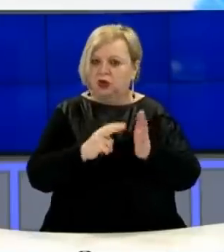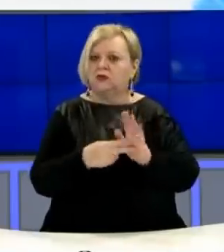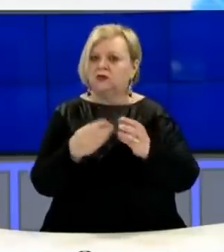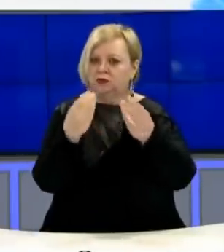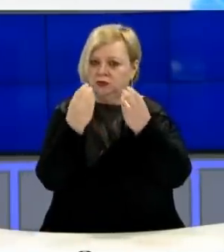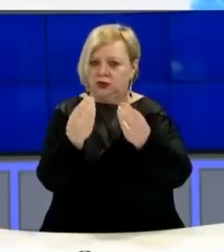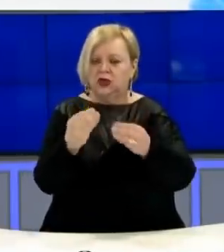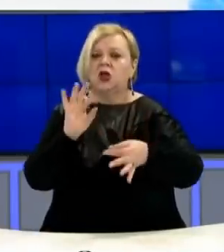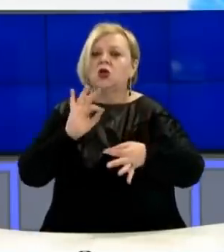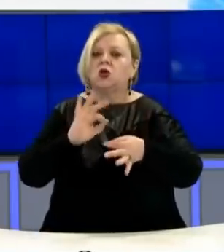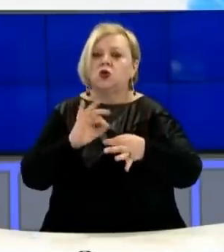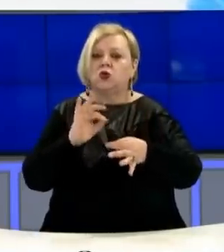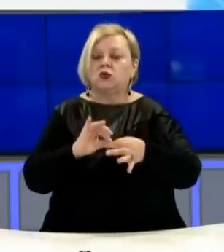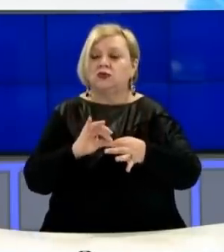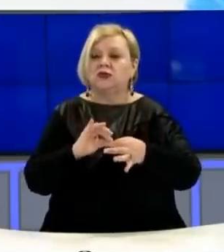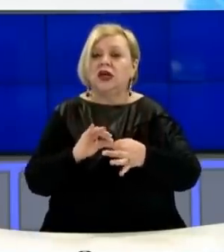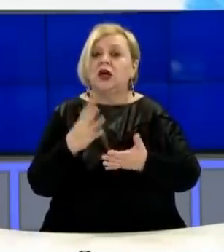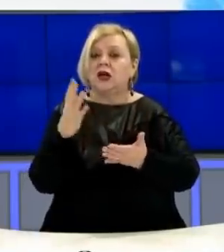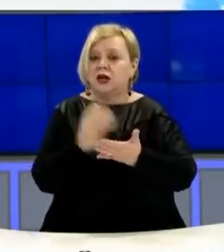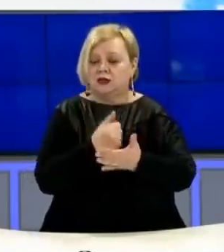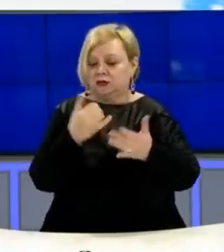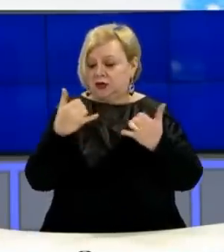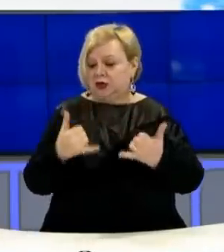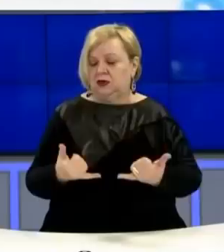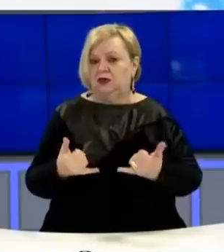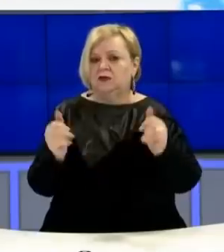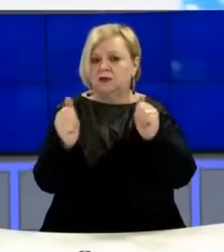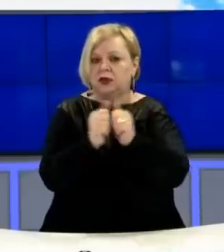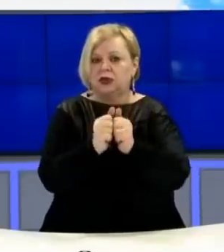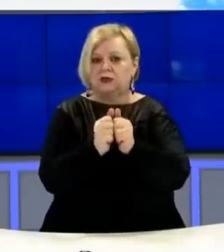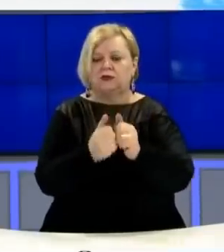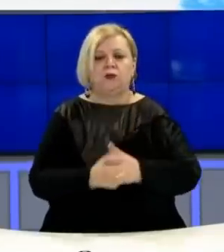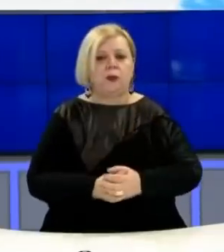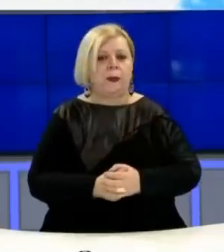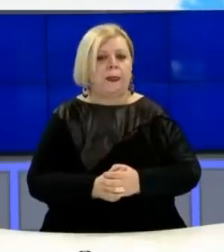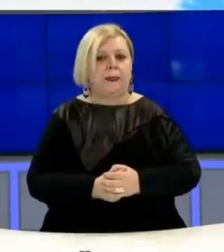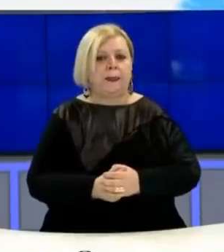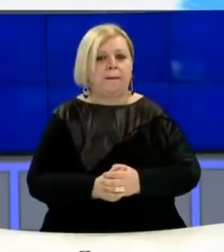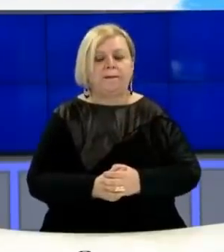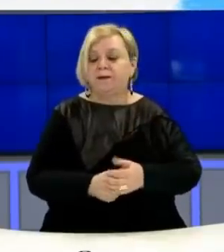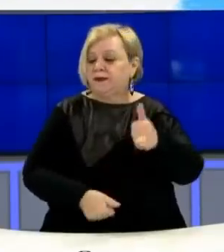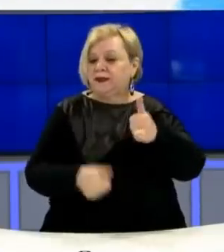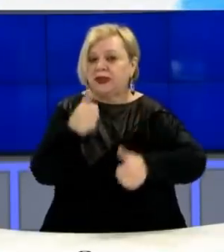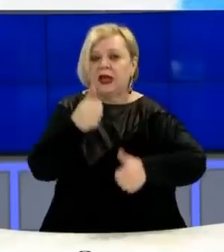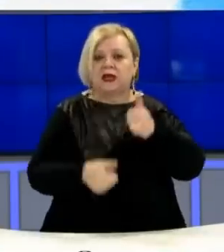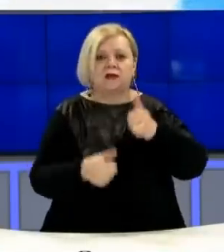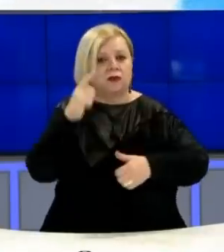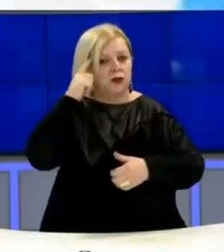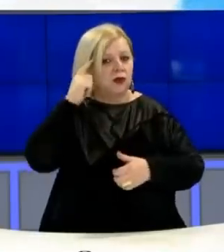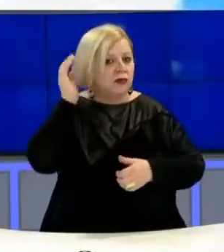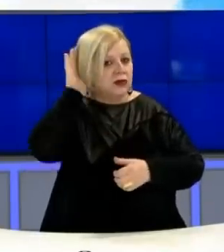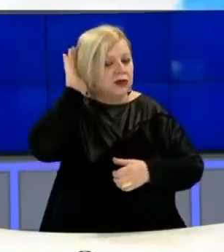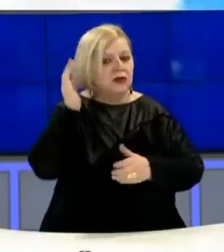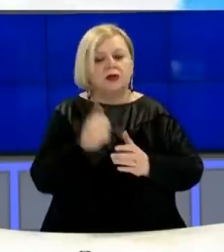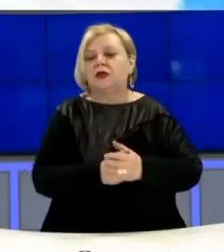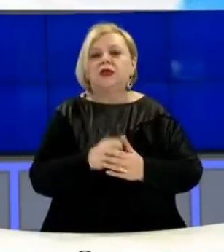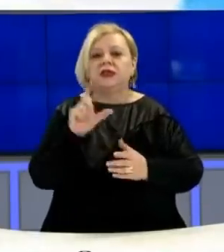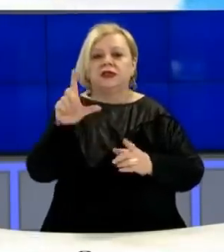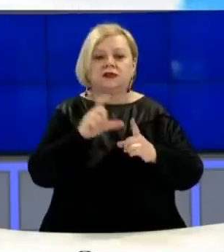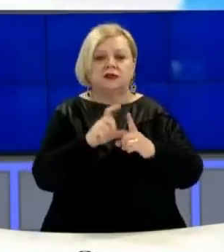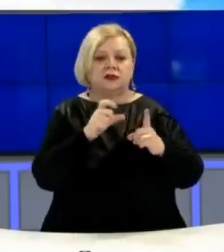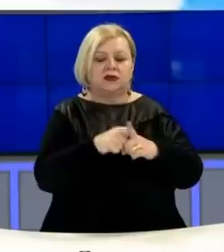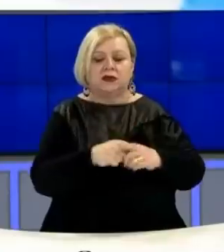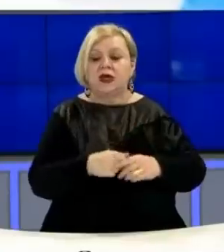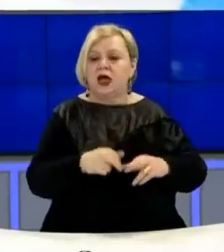rrujt arritjet që i kem rritjet tash bashkë. Kandidati për kryeministër nga rallat LDK-s,